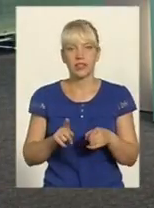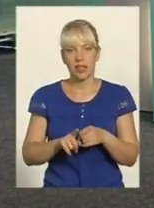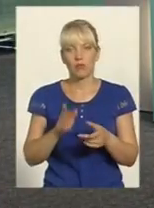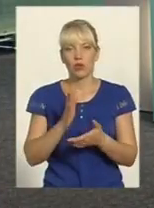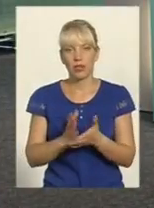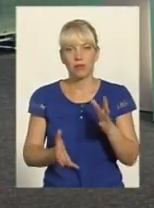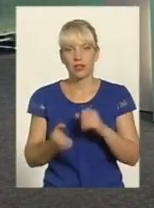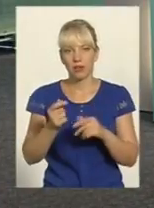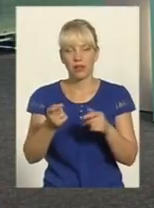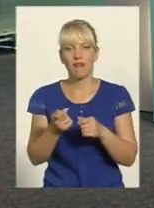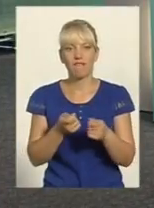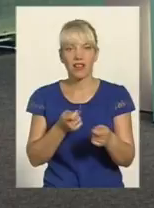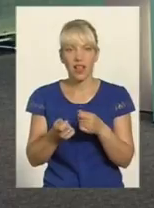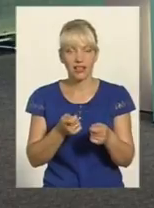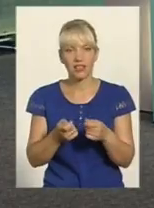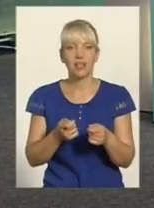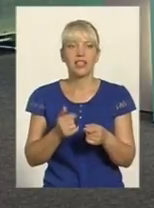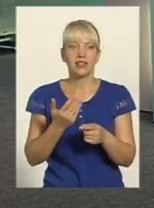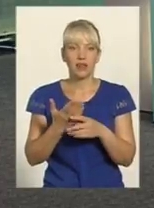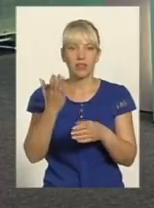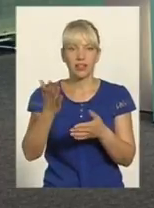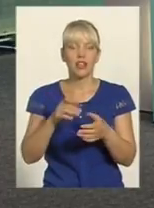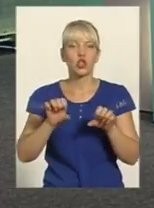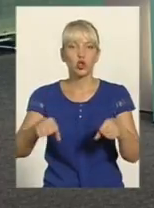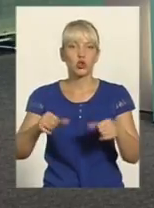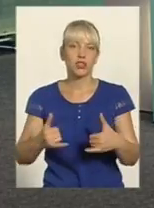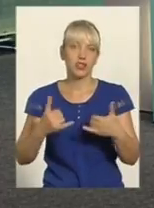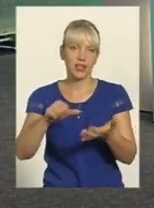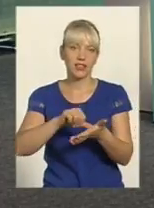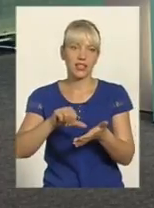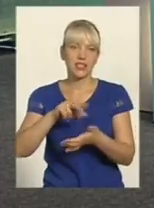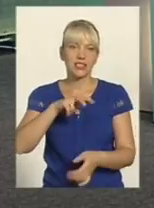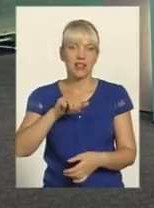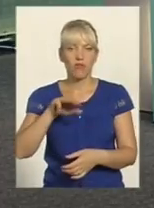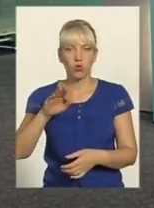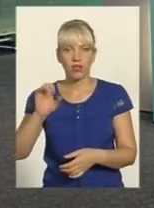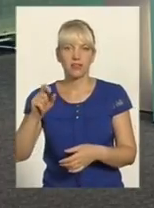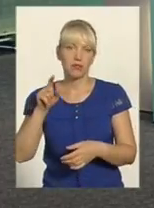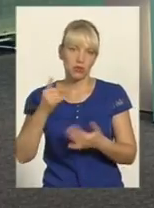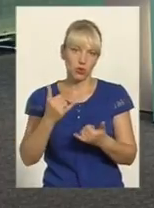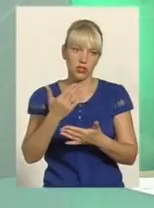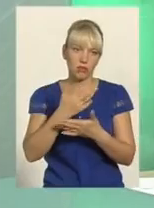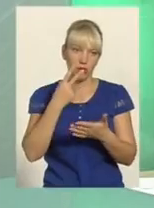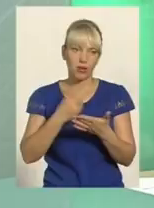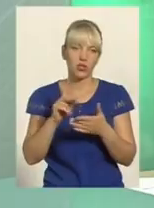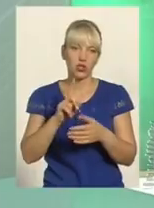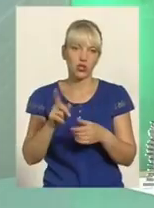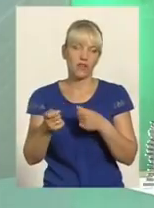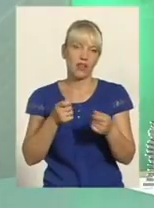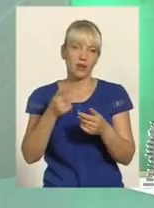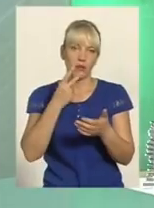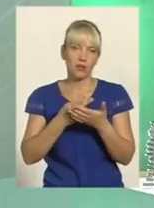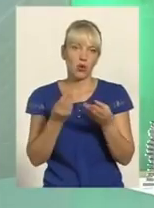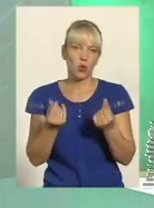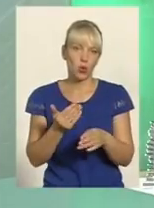влади, там і з'явилися скутери для дільничних, так? саме так, це в Славуті І сьогодні ми бачимо, що саме влада Славути передбачила